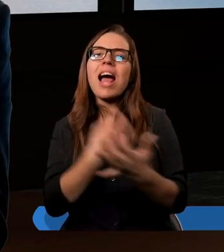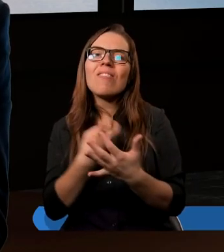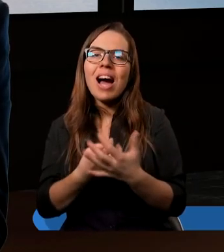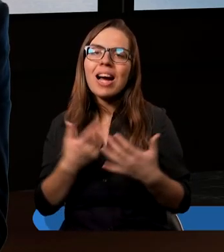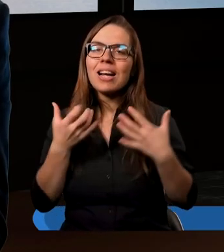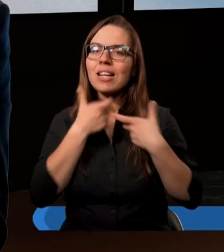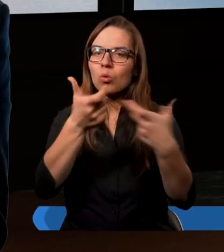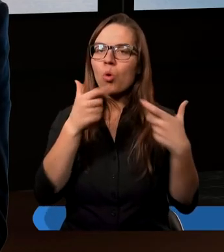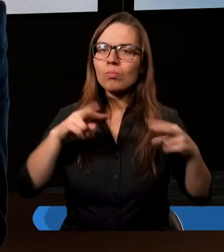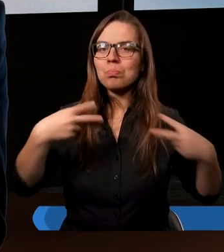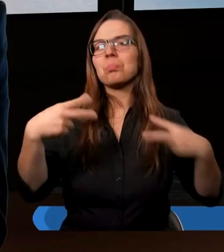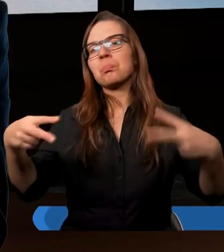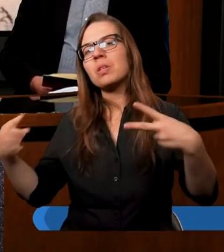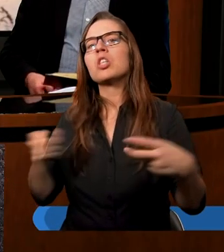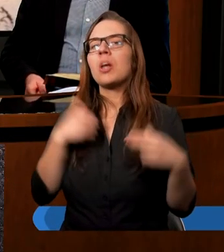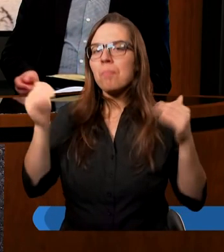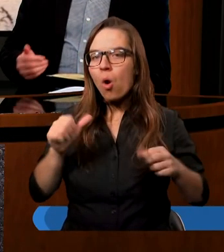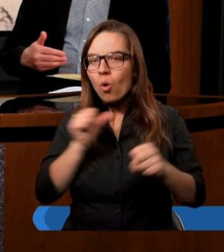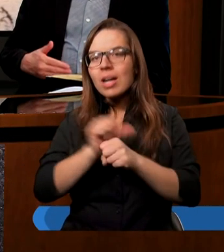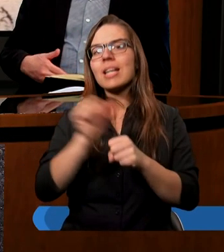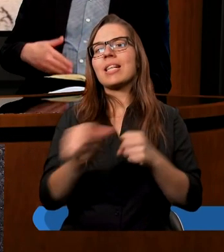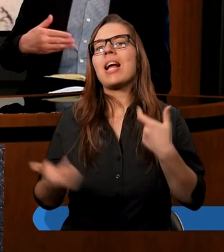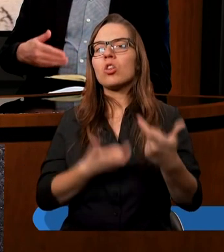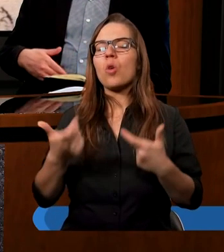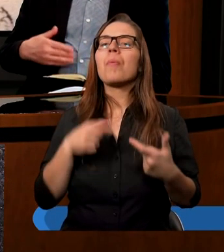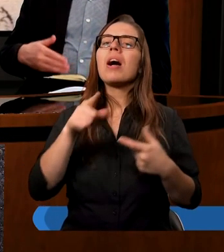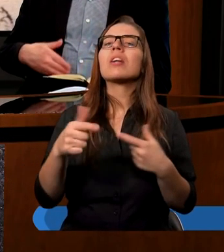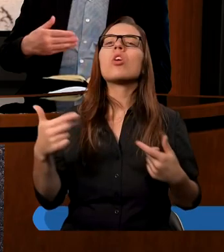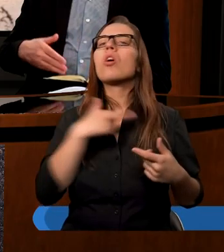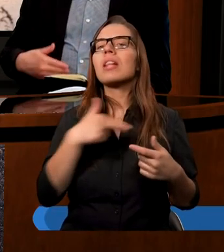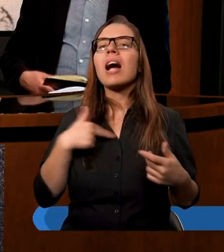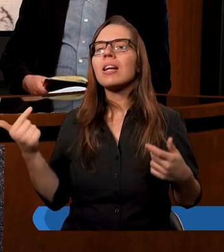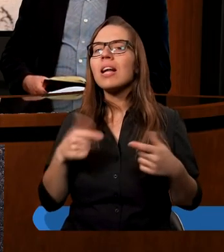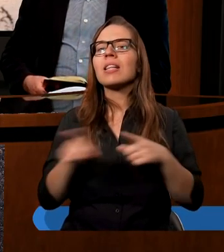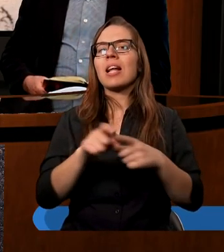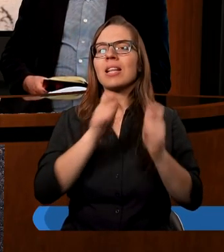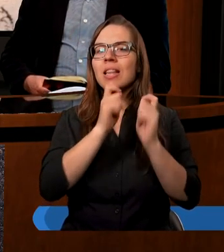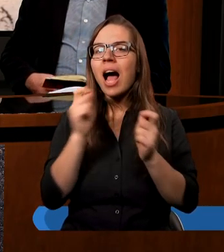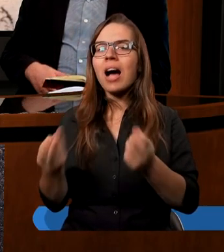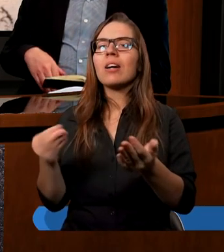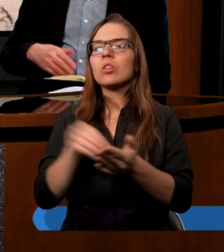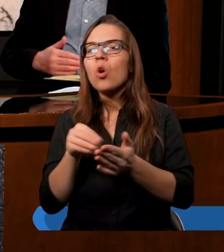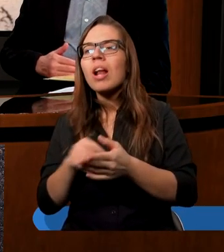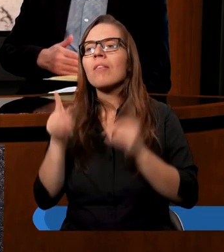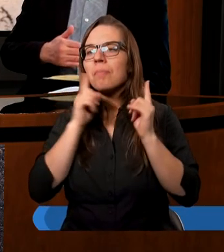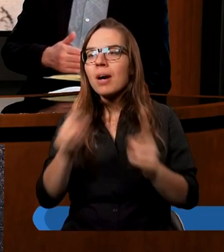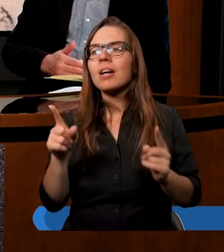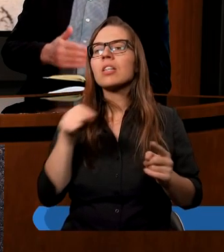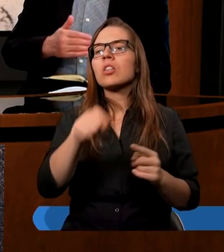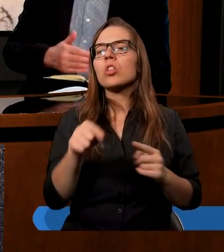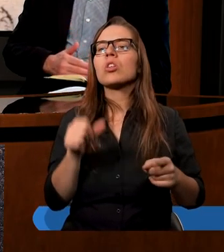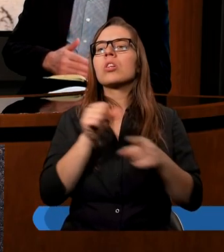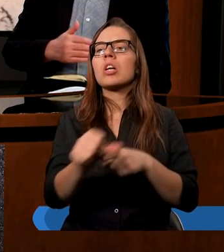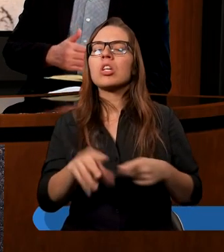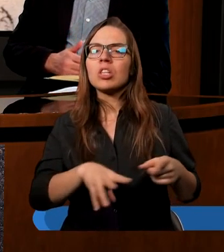ewangelizacyjne mogły funkcjonować. A ponadto należy składać jeszcze dary dodatkowe, prawda? To, że to